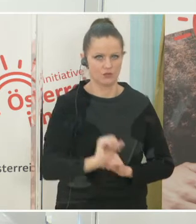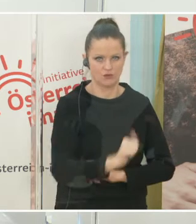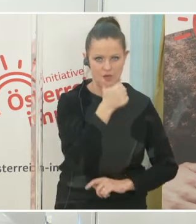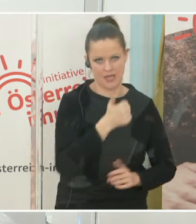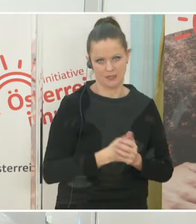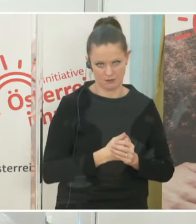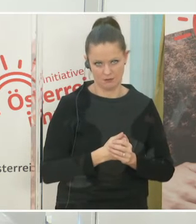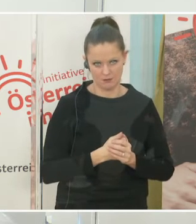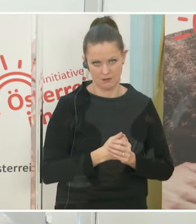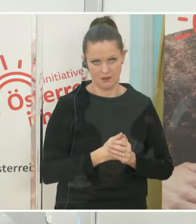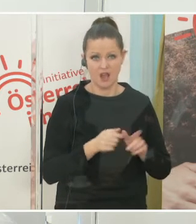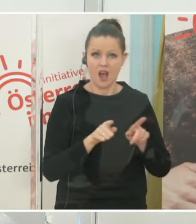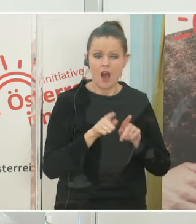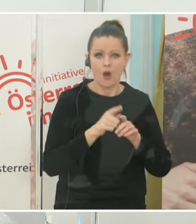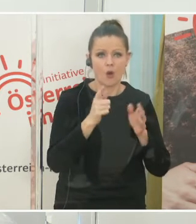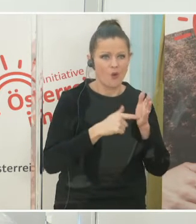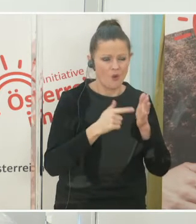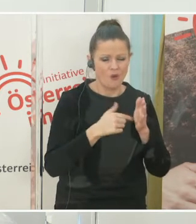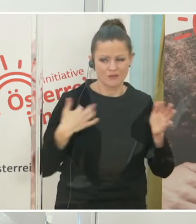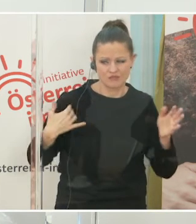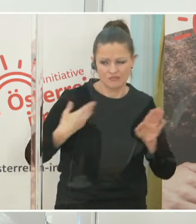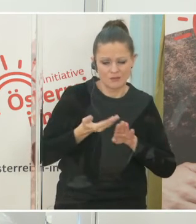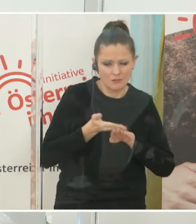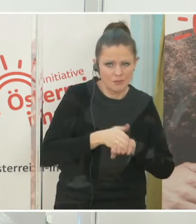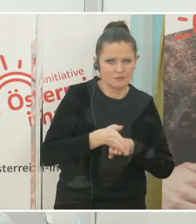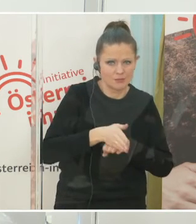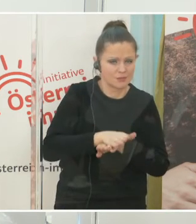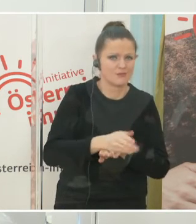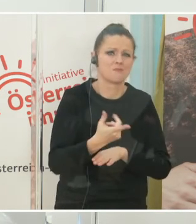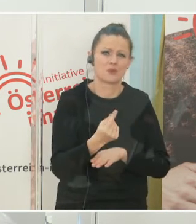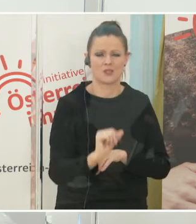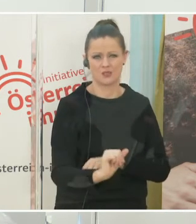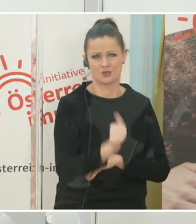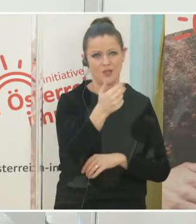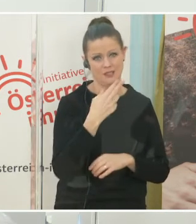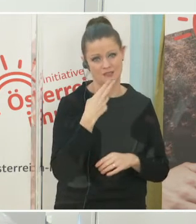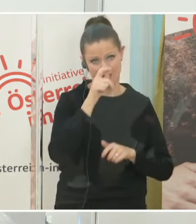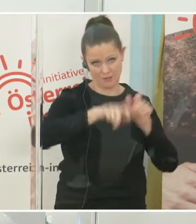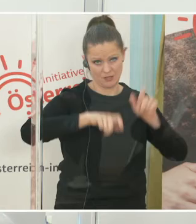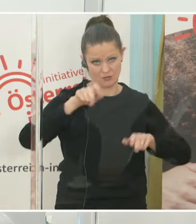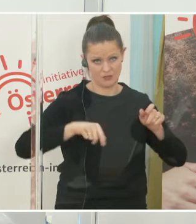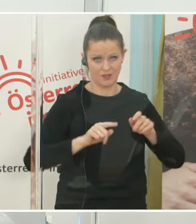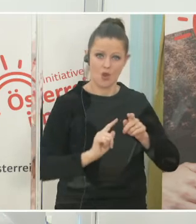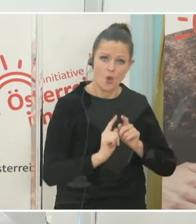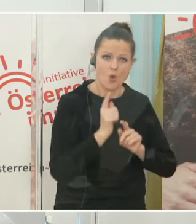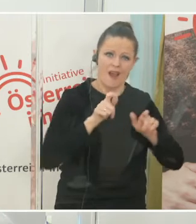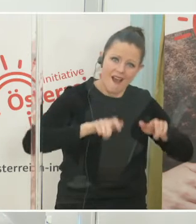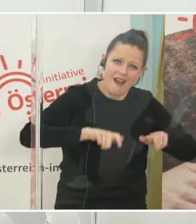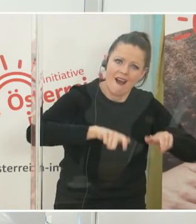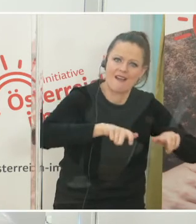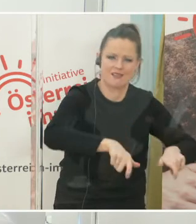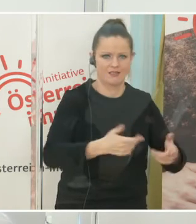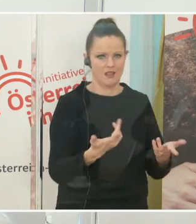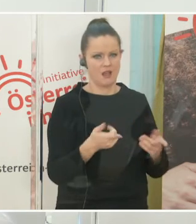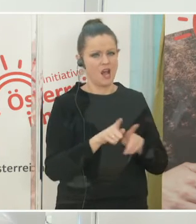besonders häufig gestorben sind. Und das sind vor allem die Menschen höheren Alters, das sind die